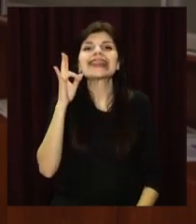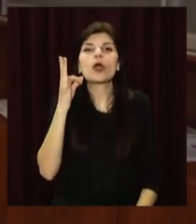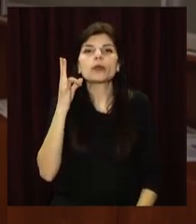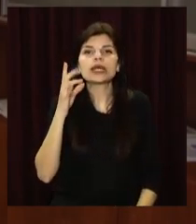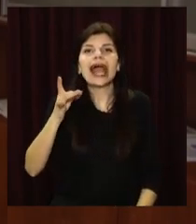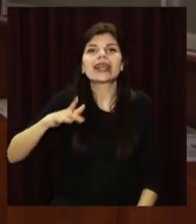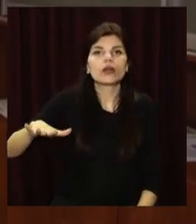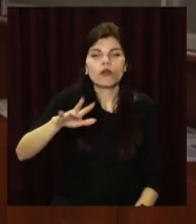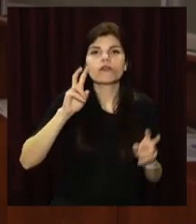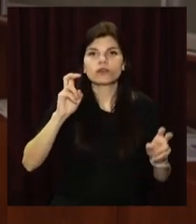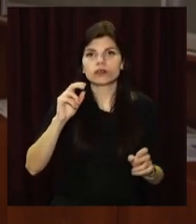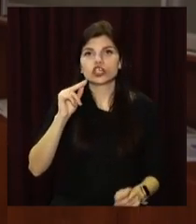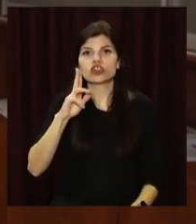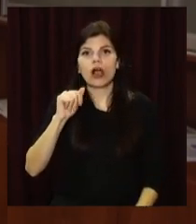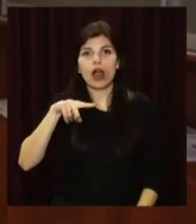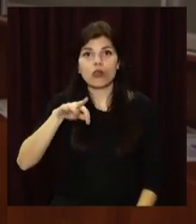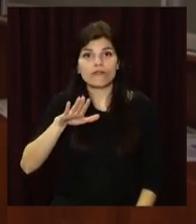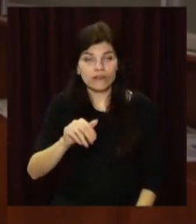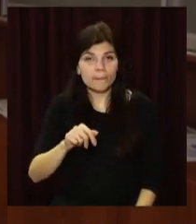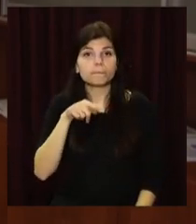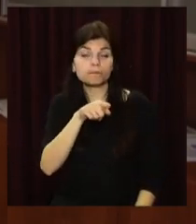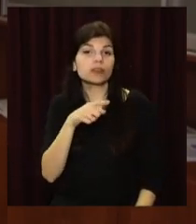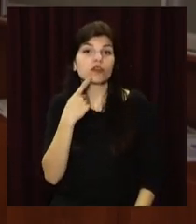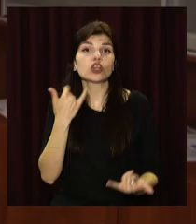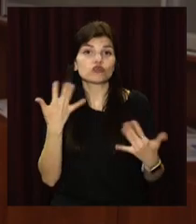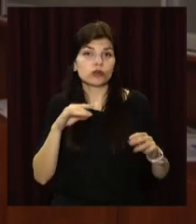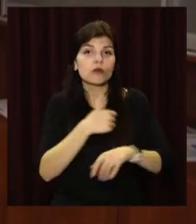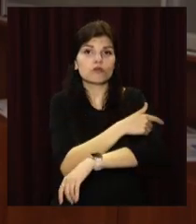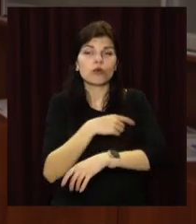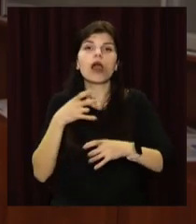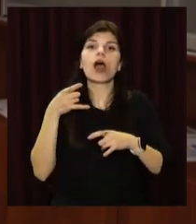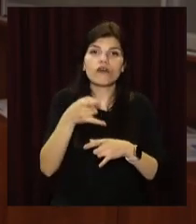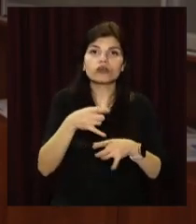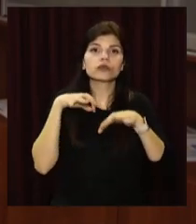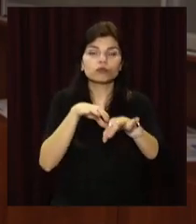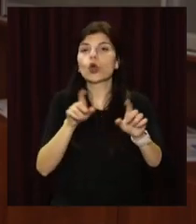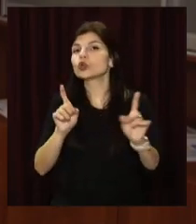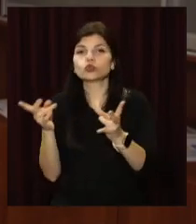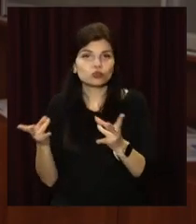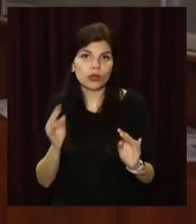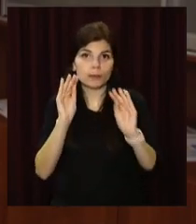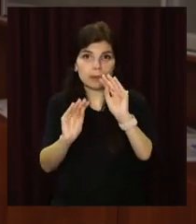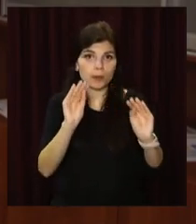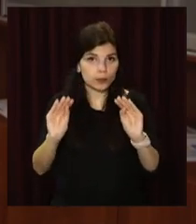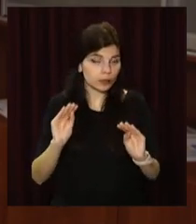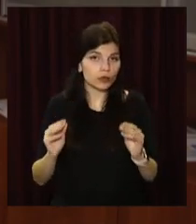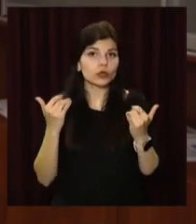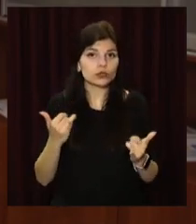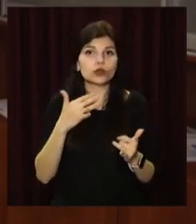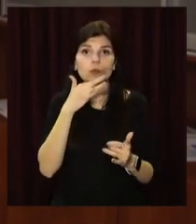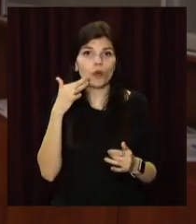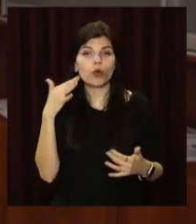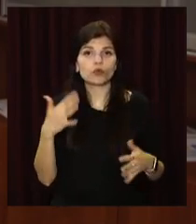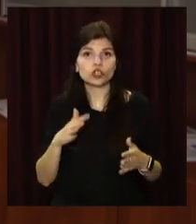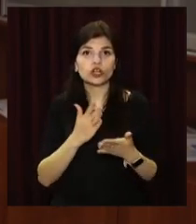районі. У всіх амбулаторіях вже закуплене сучасне медичне обладнання, автомобілі. Більше того, більшість амбулаторій сьогодні мають